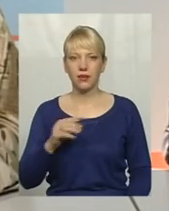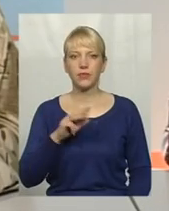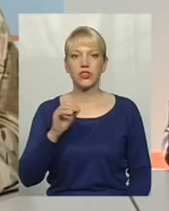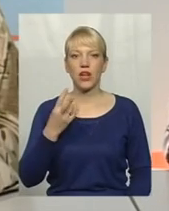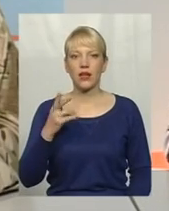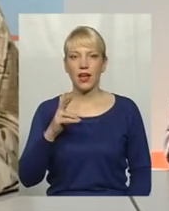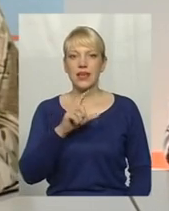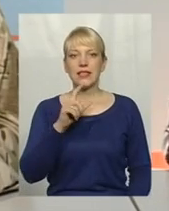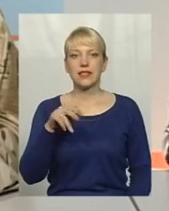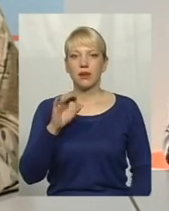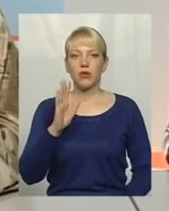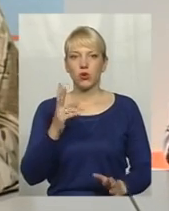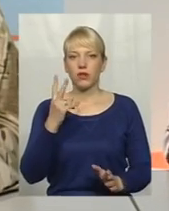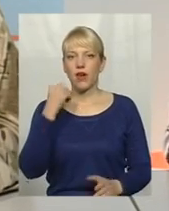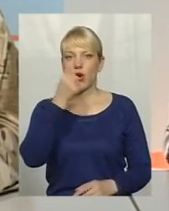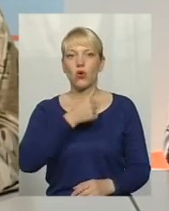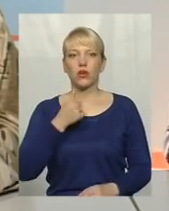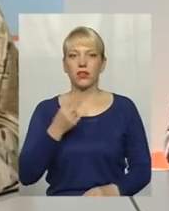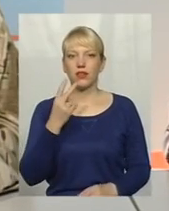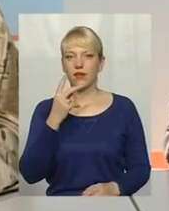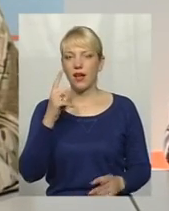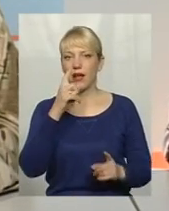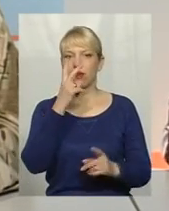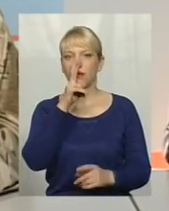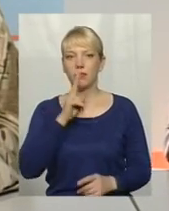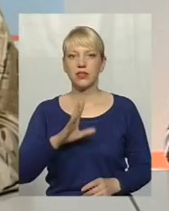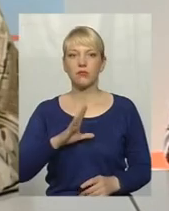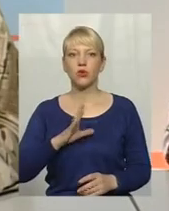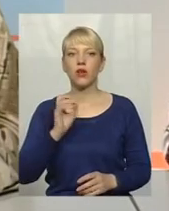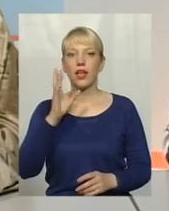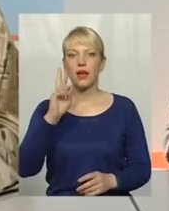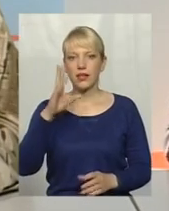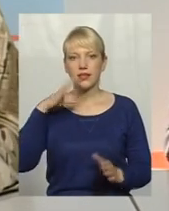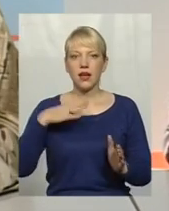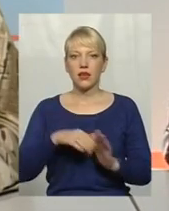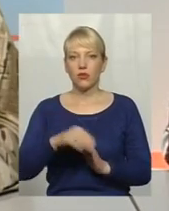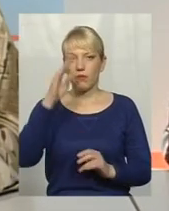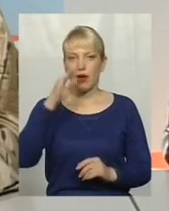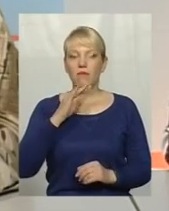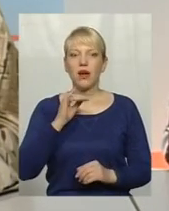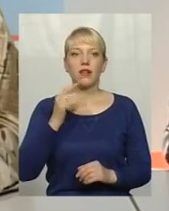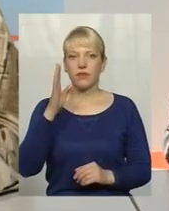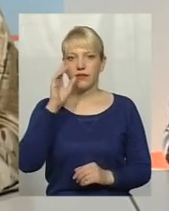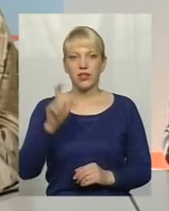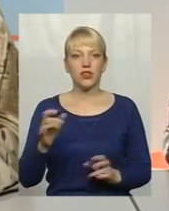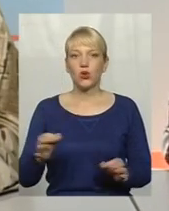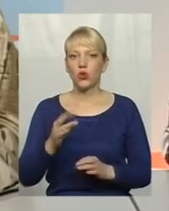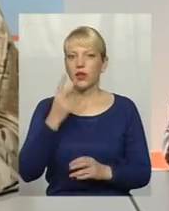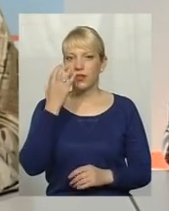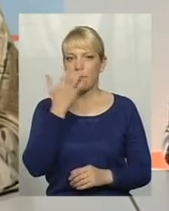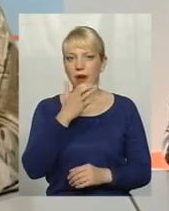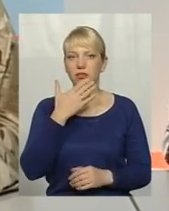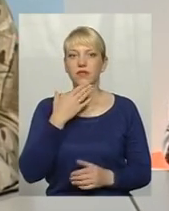тільки два роки немає. Він малюсенький, два місяці було, як загинув вже татко. І він ніколи його не бачив, він ніколи